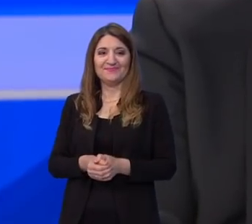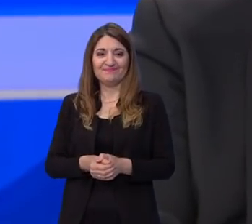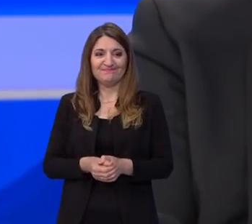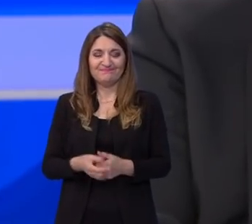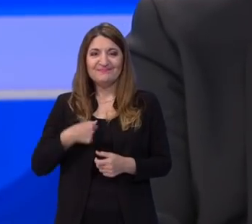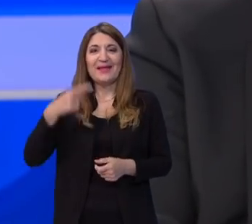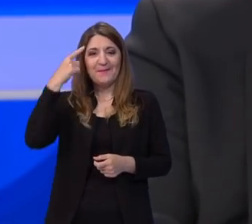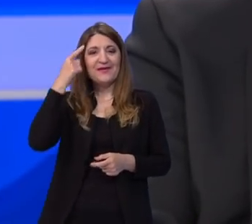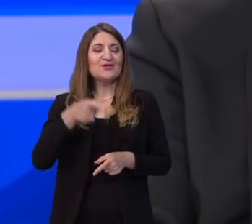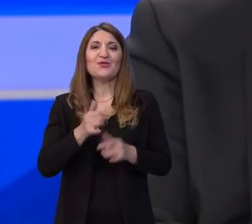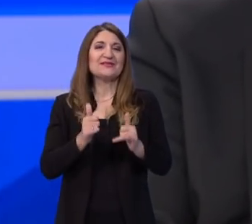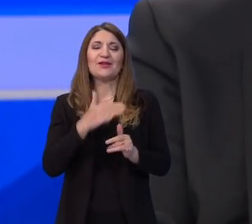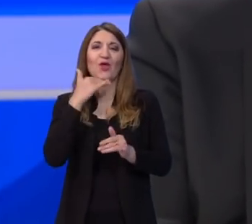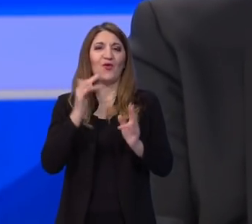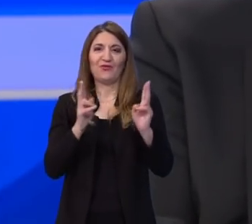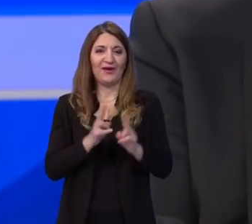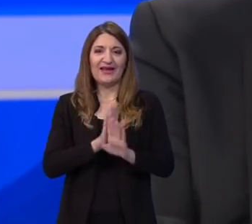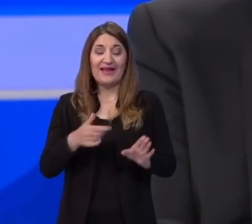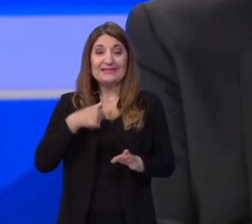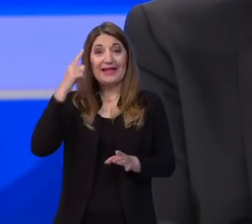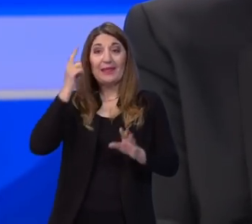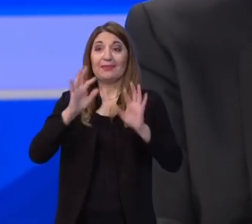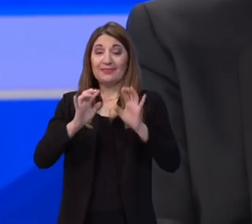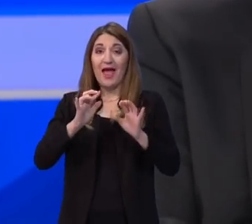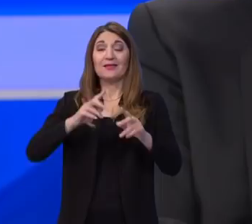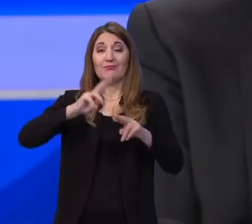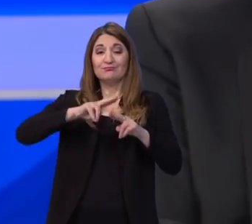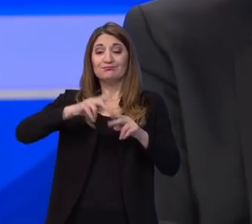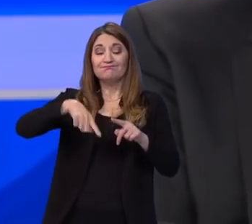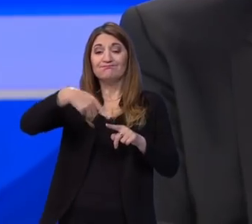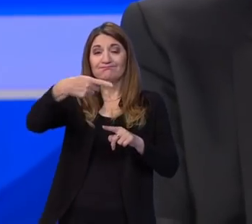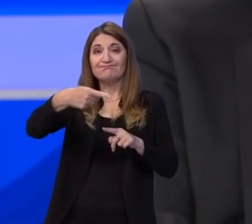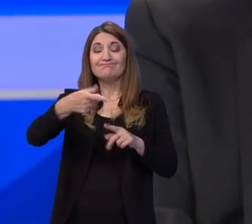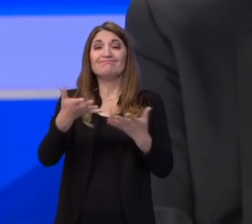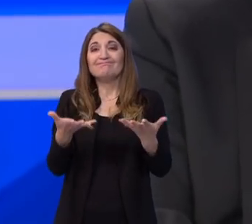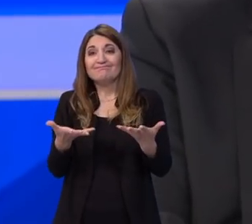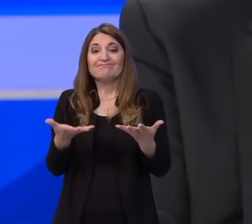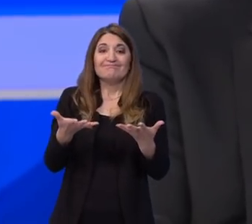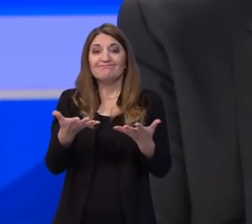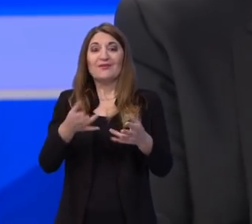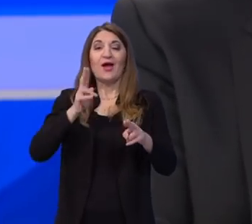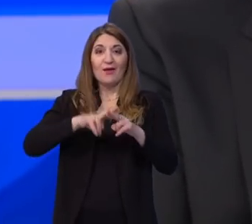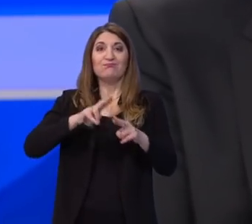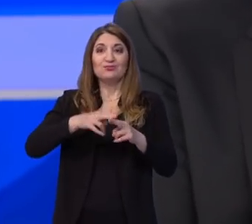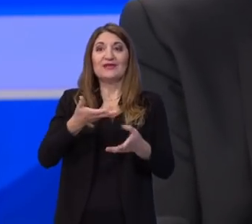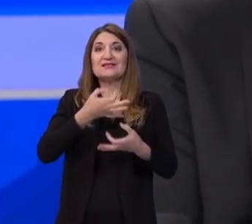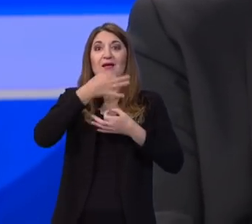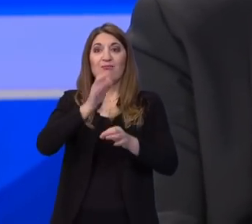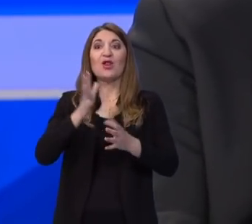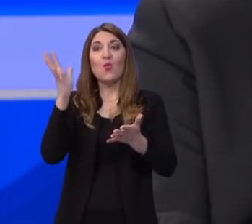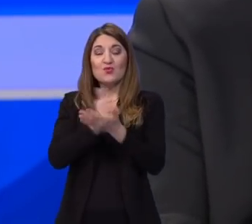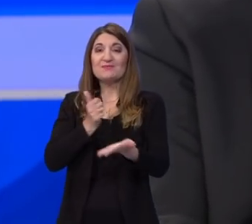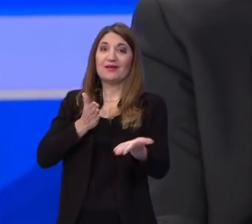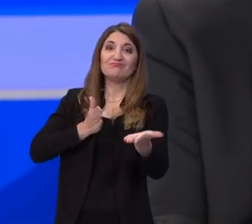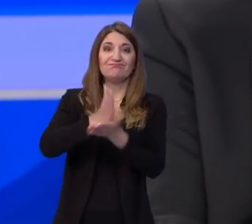Mislim da je to dovoljno u ovom trenutku. Nadajmo se da će se ovaj nekako karte okrenuti, da ćemo se plasirati